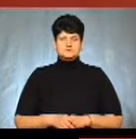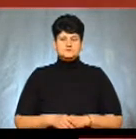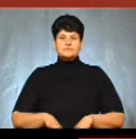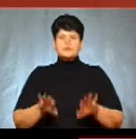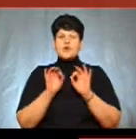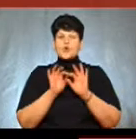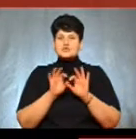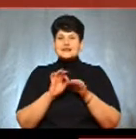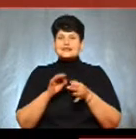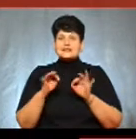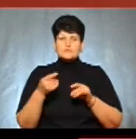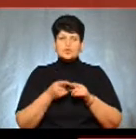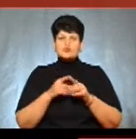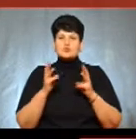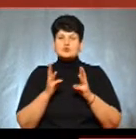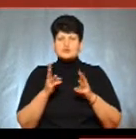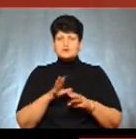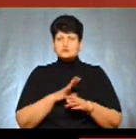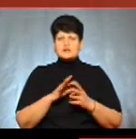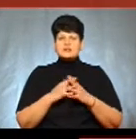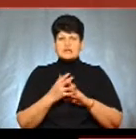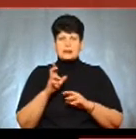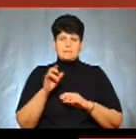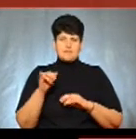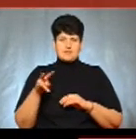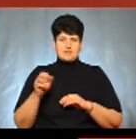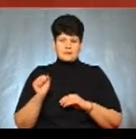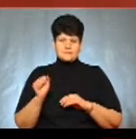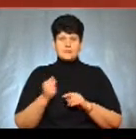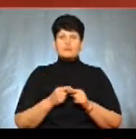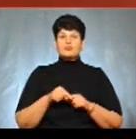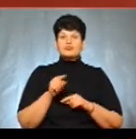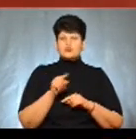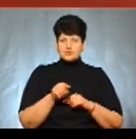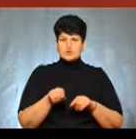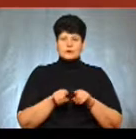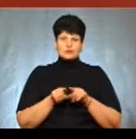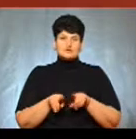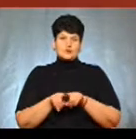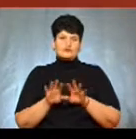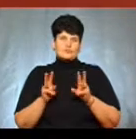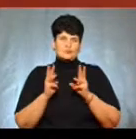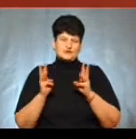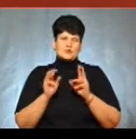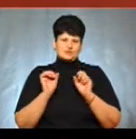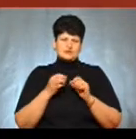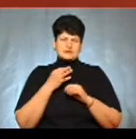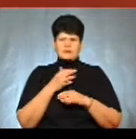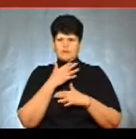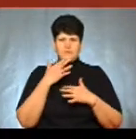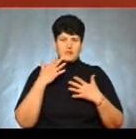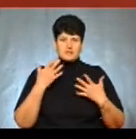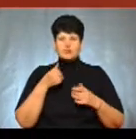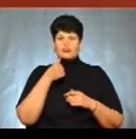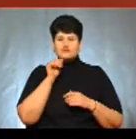Розкажіть детальніше про цю пожежу, яка трапилась у селі Біла. Про цю, а також про подібні пожежі можу сказати багато, адже